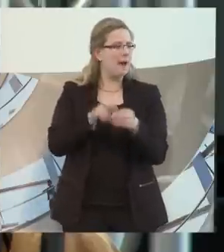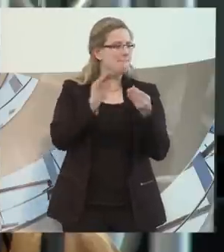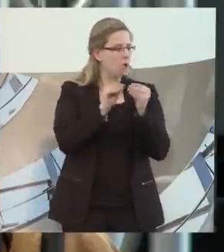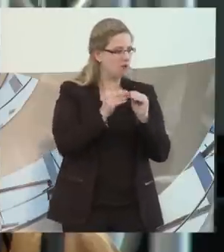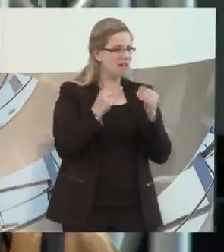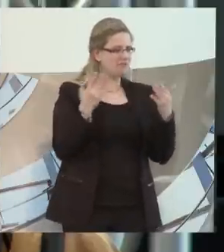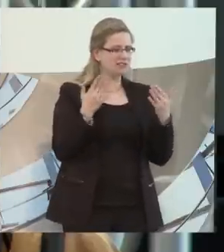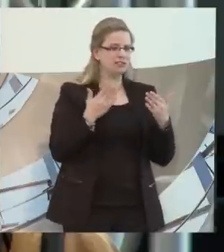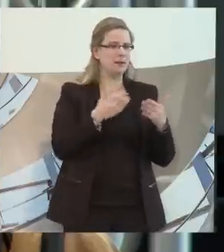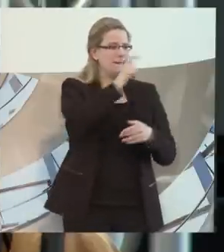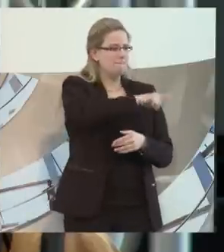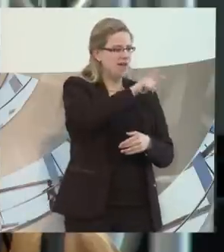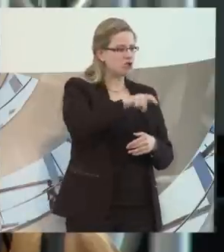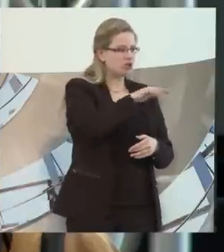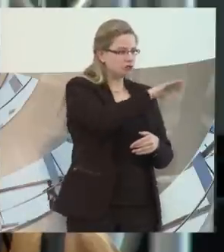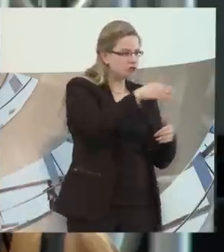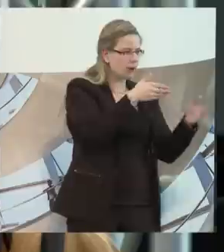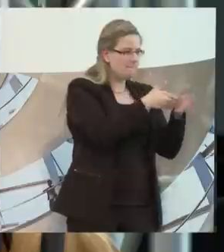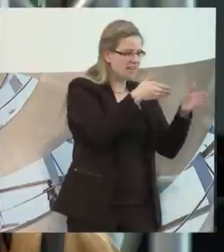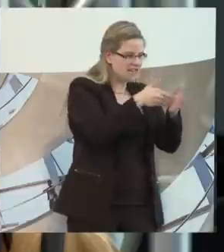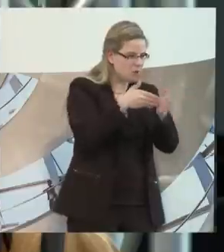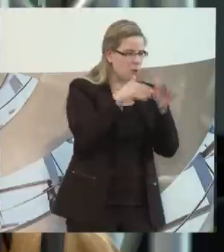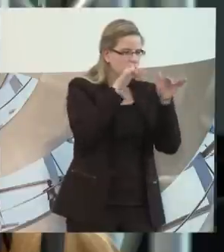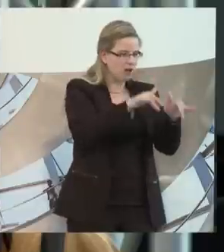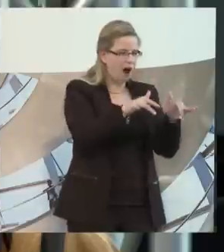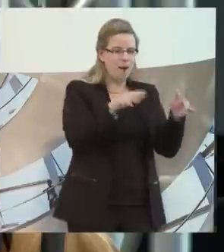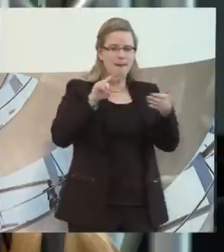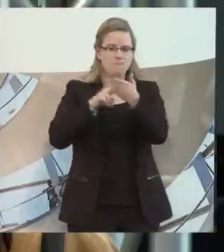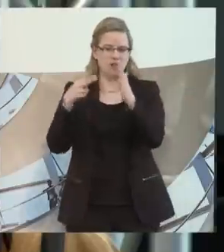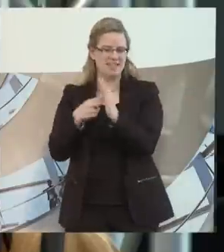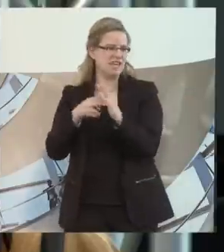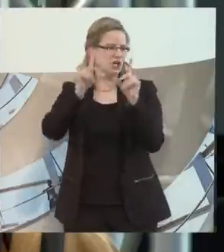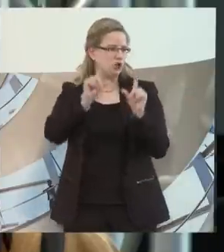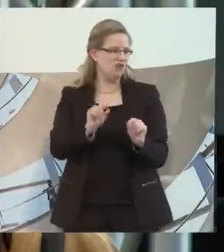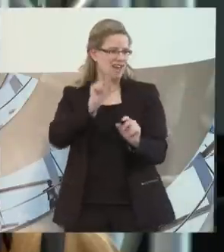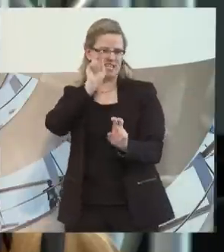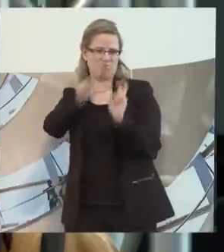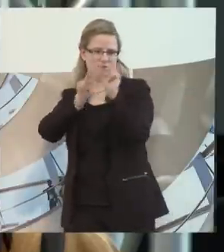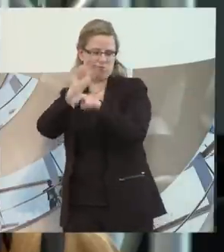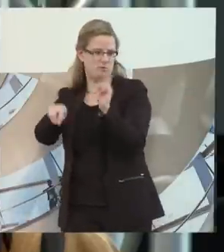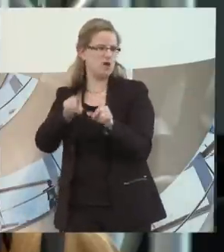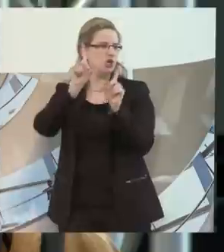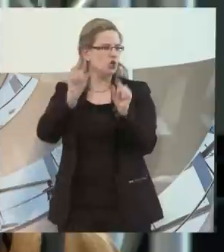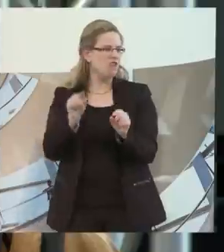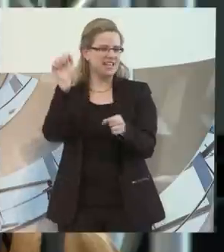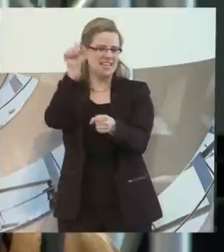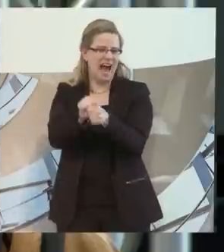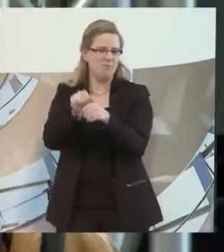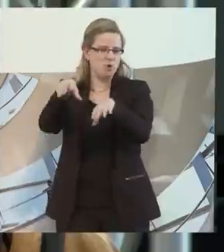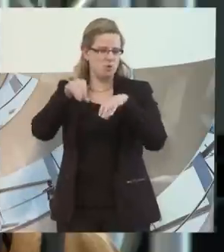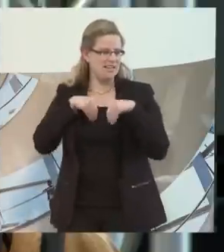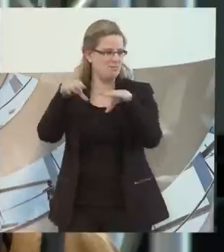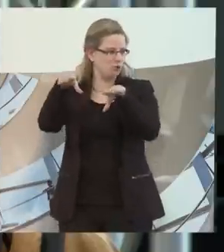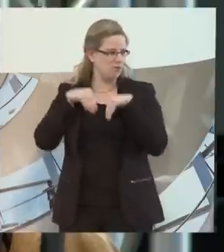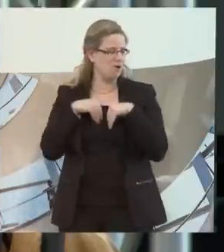offensichtlichen Behinderung in der Politik sich an vorderster Front engagieren und Ämte übernehmen. Weil ich glaube, wenn wir täglich